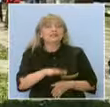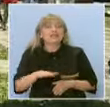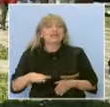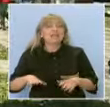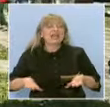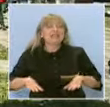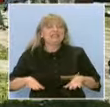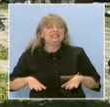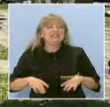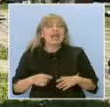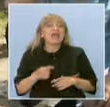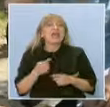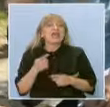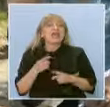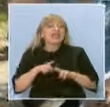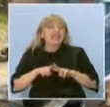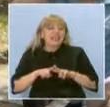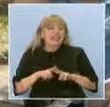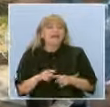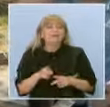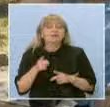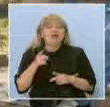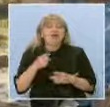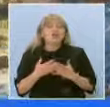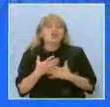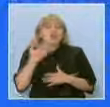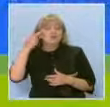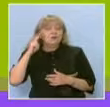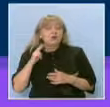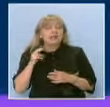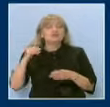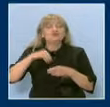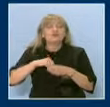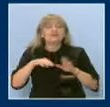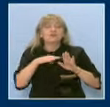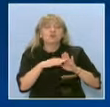Новите юнги и кадети, които участваха в програмата Опитан моряк на Военноморския музей.